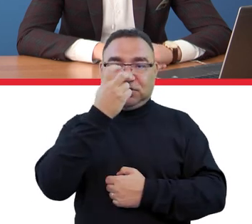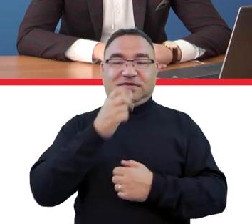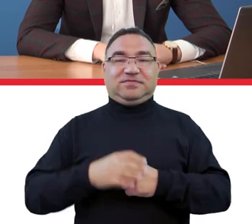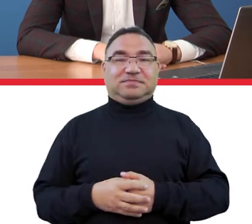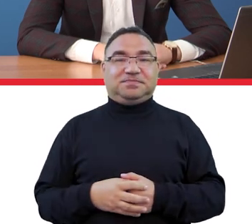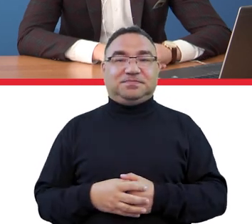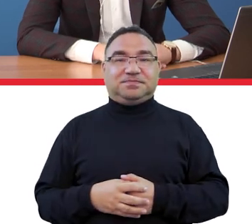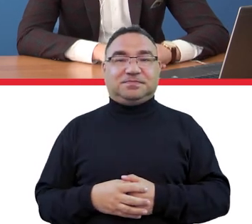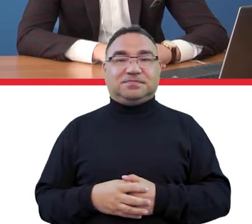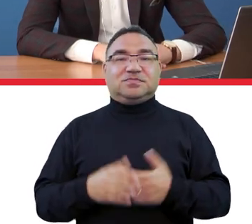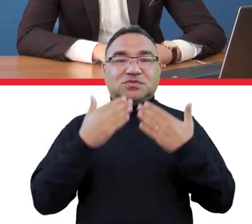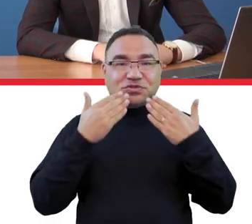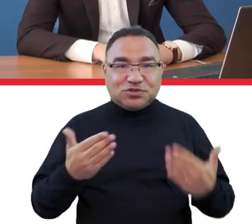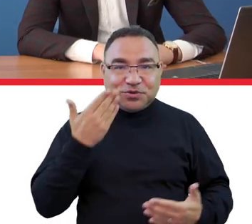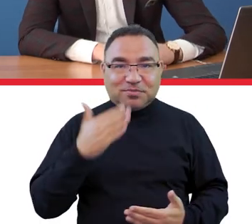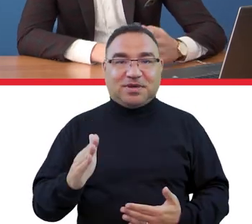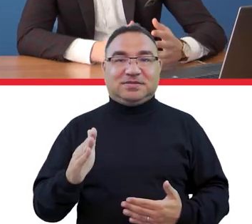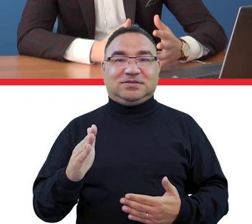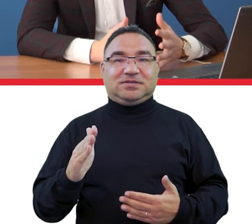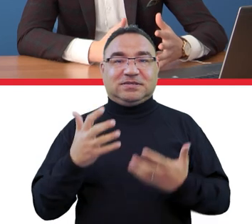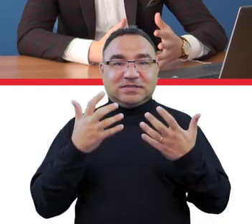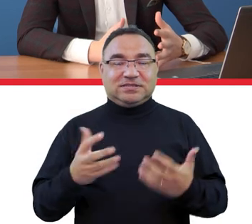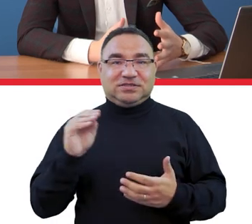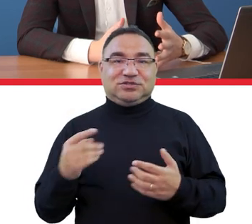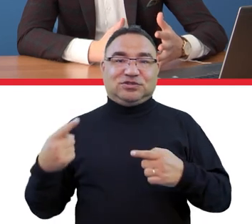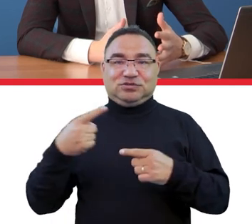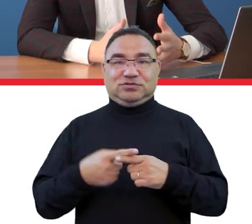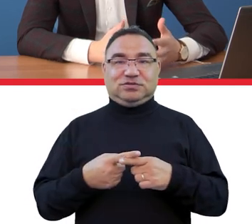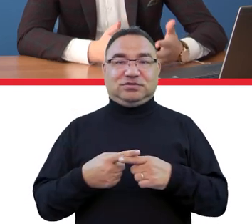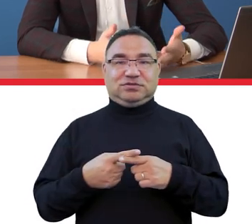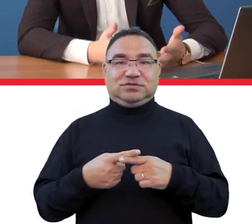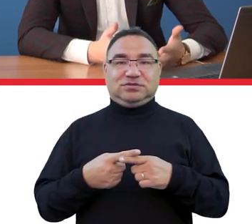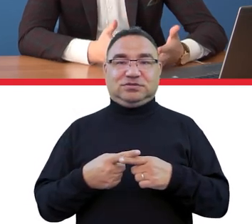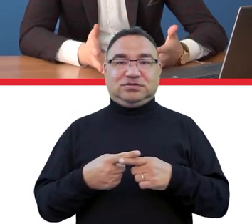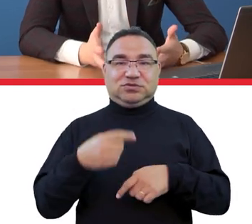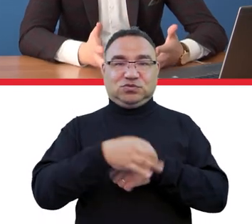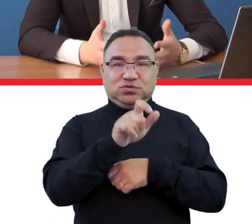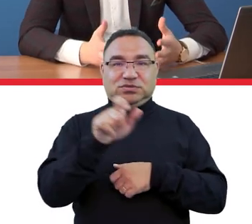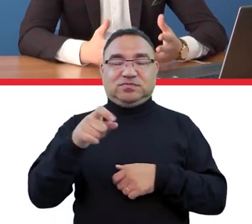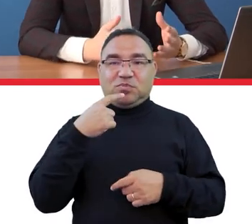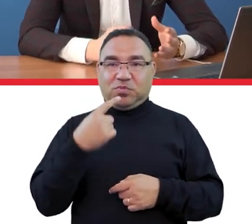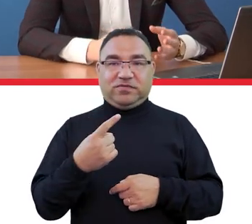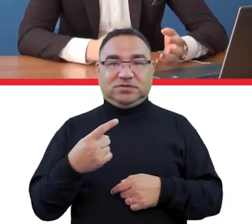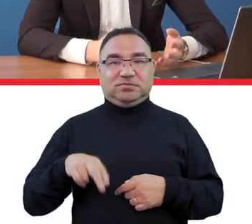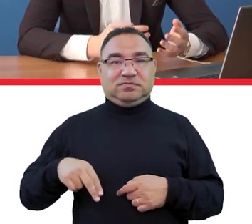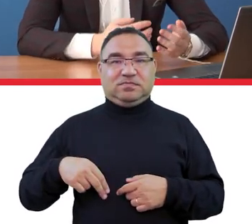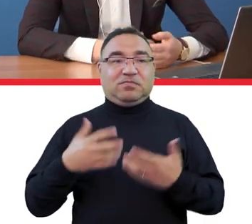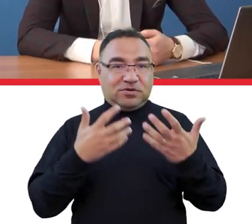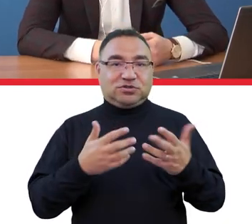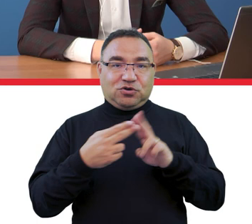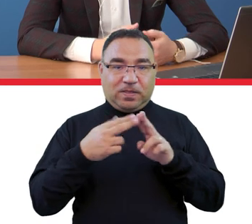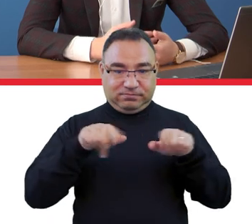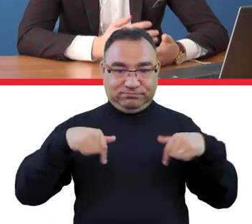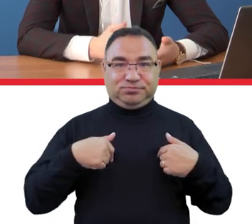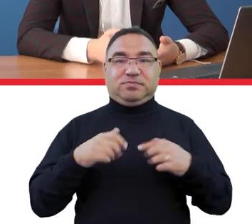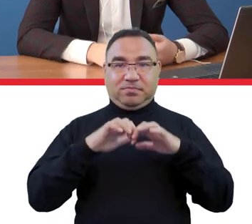dialogu dziękuję bardzo panie ministrze ja tylko dodam że drodzy studenci tak jak pan minister wspomniał możecie kontaktować się z